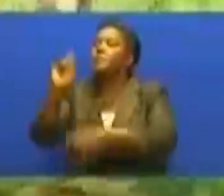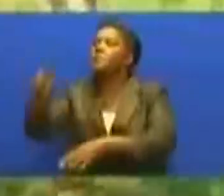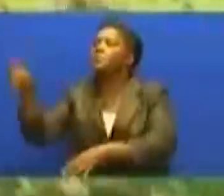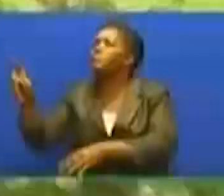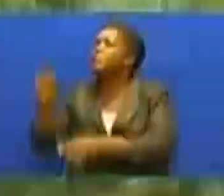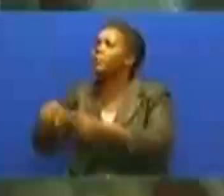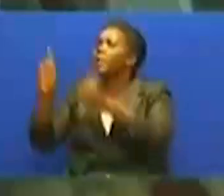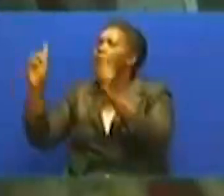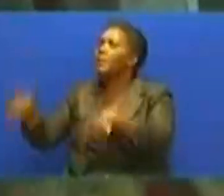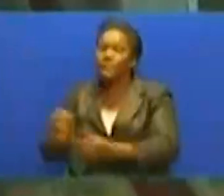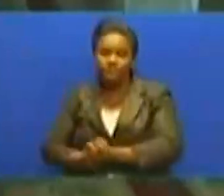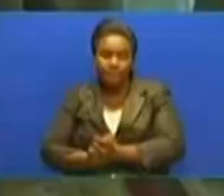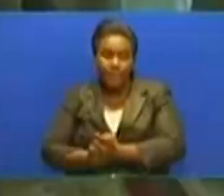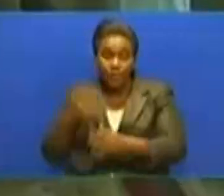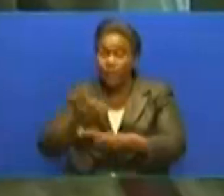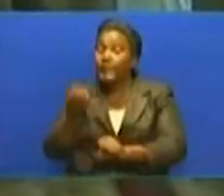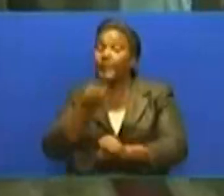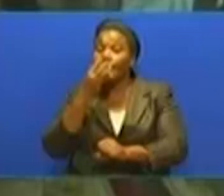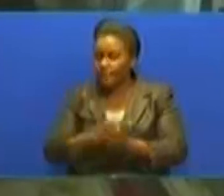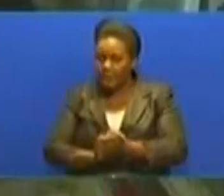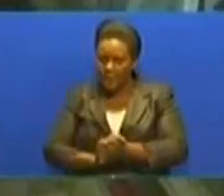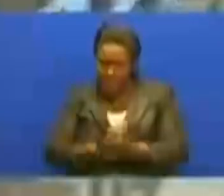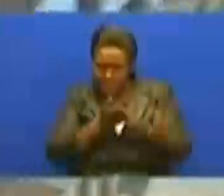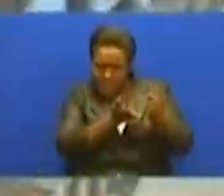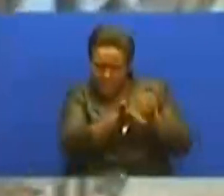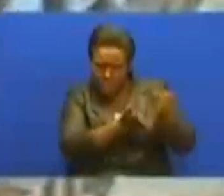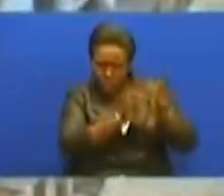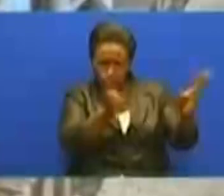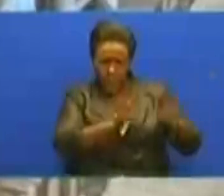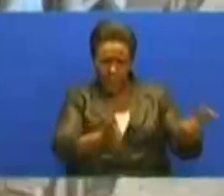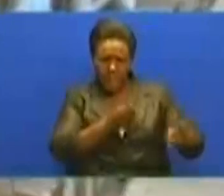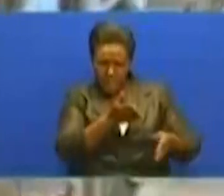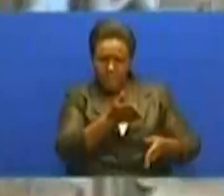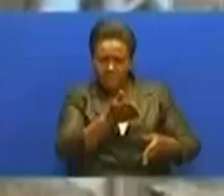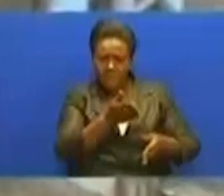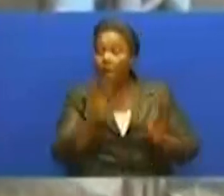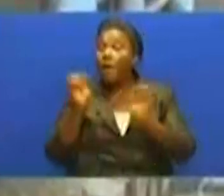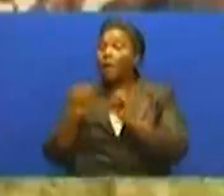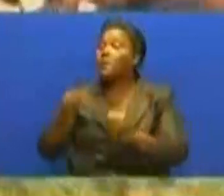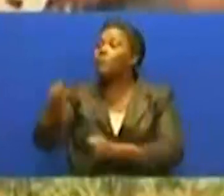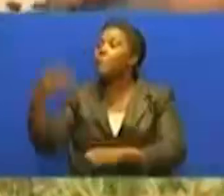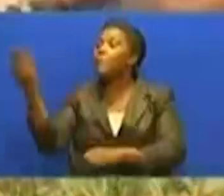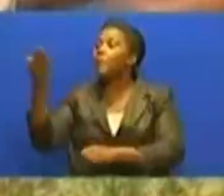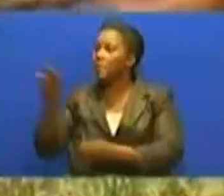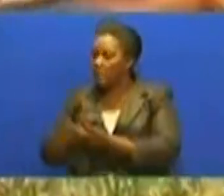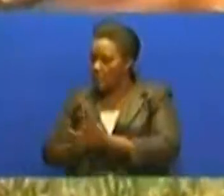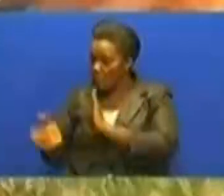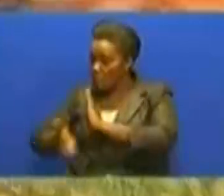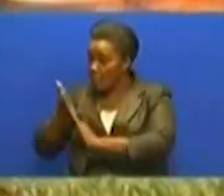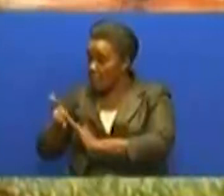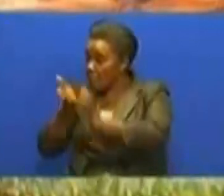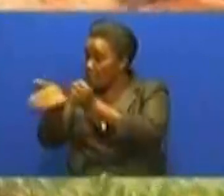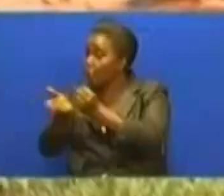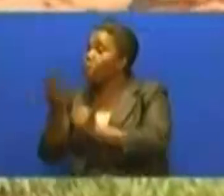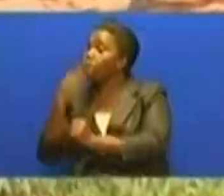zirizopo kuna jijihili Tarifa zinasema pamoja na kuwepo kwa machinjio hii ya kisasa Bado gunabathi ya watu